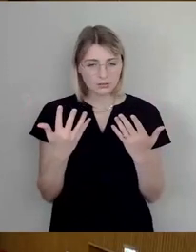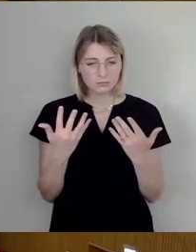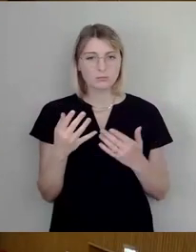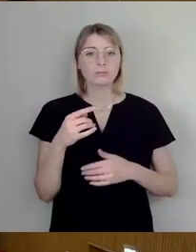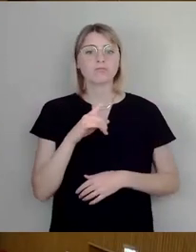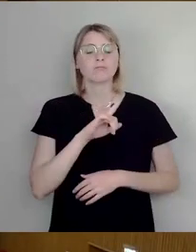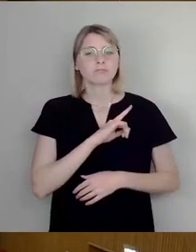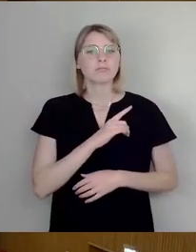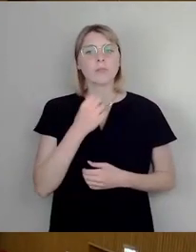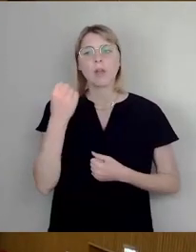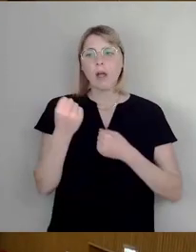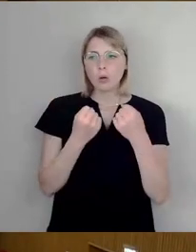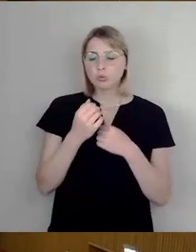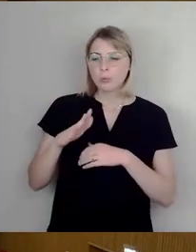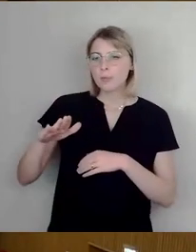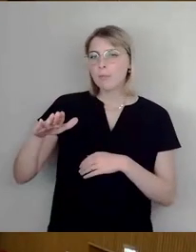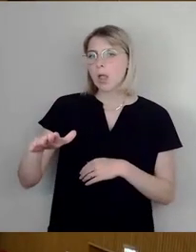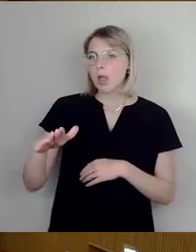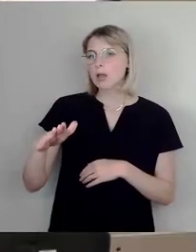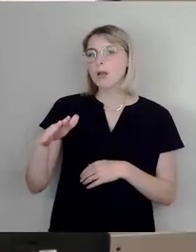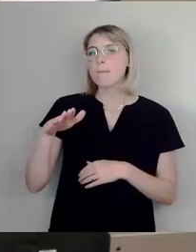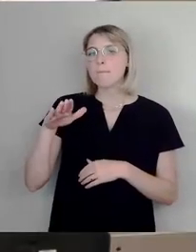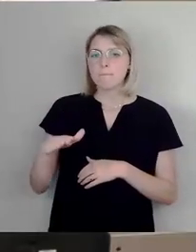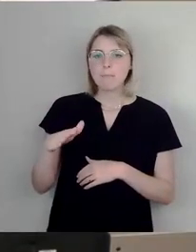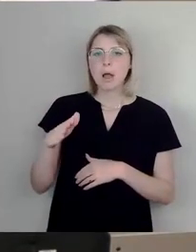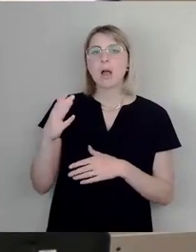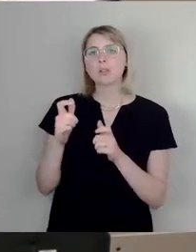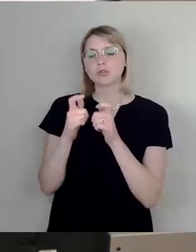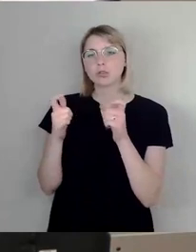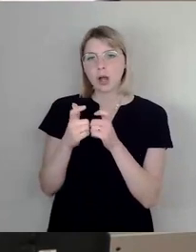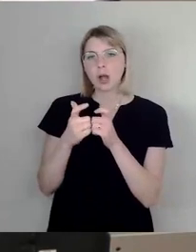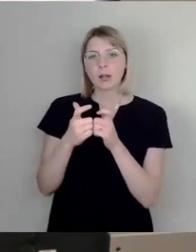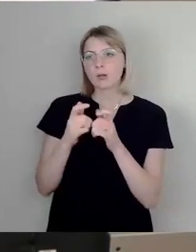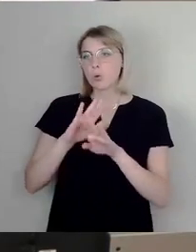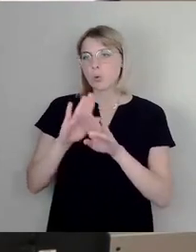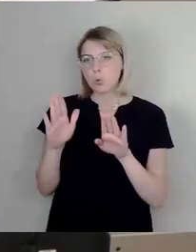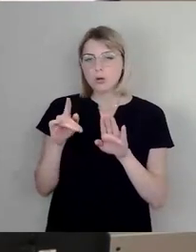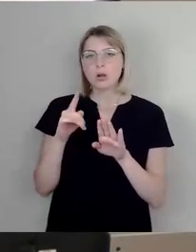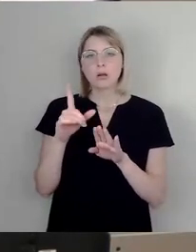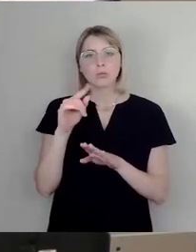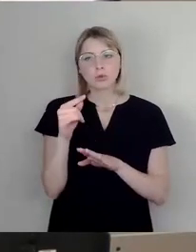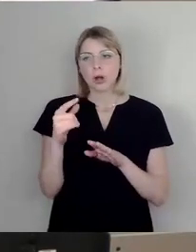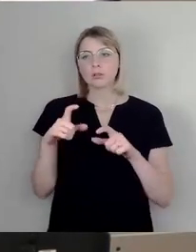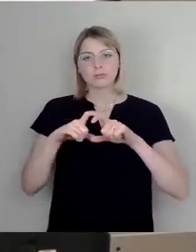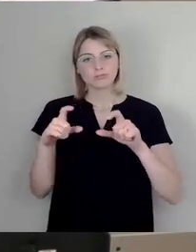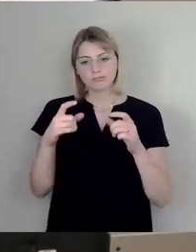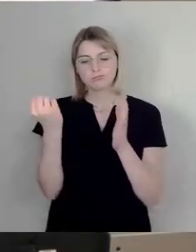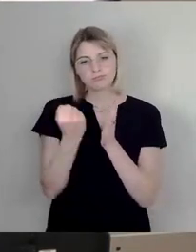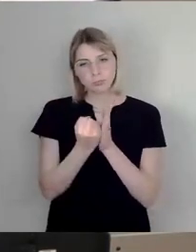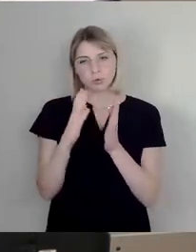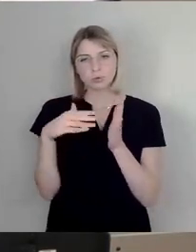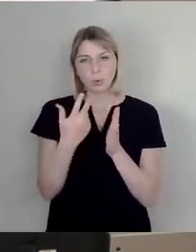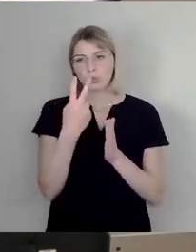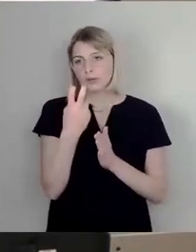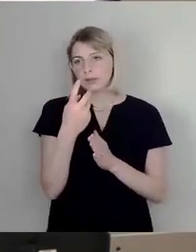parke, ohne einen Parkschein zu lösen, dann kriege ich ein Knöllchen, dann bezahle ich 20 Euro, ist eine Ordnungswidrigkeit, aus